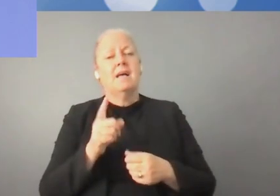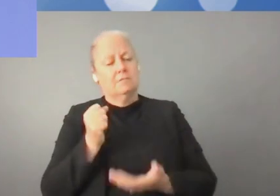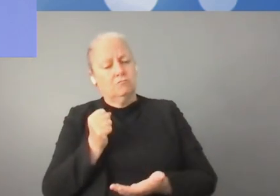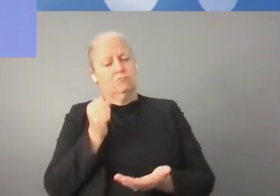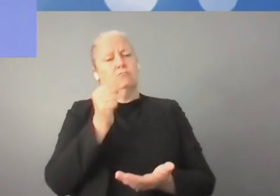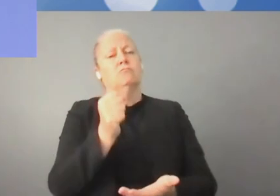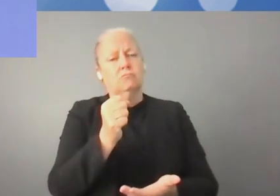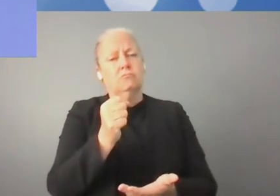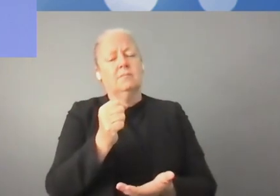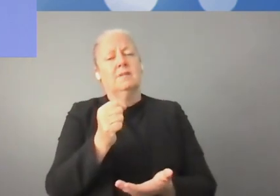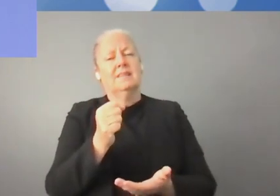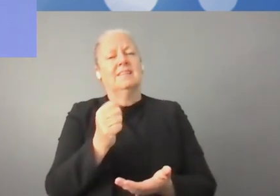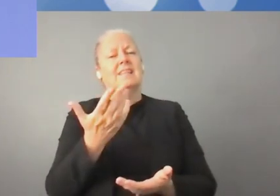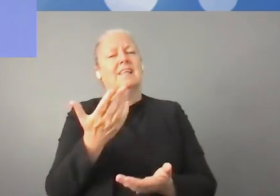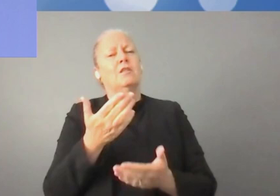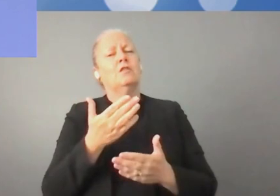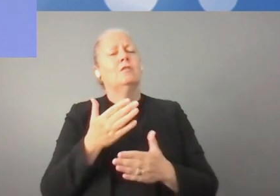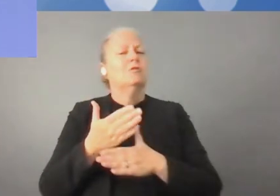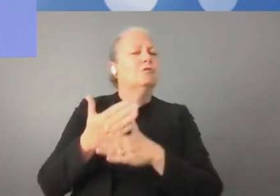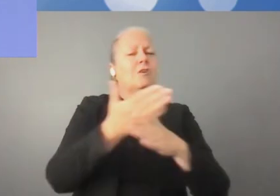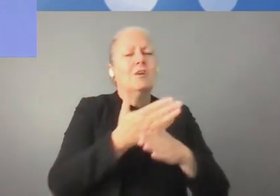Ils disent le plus souvent que